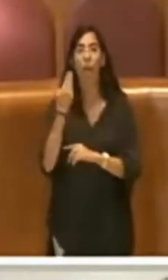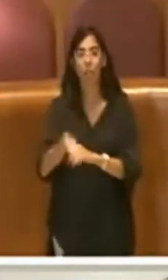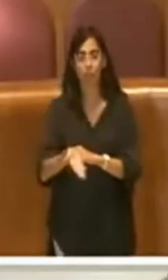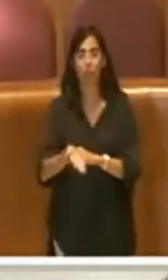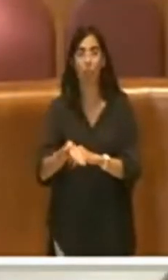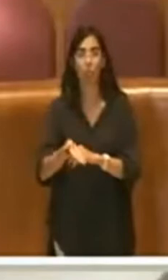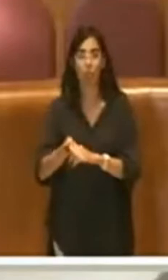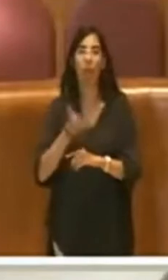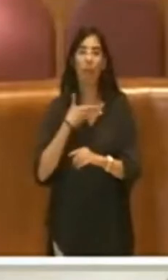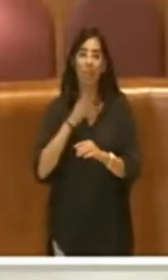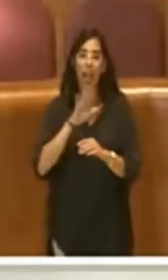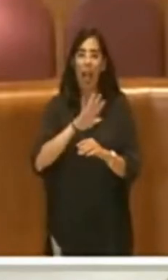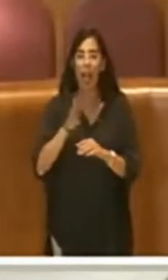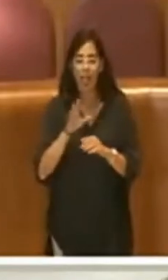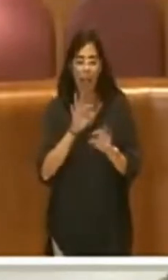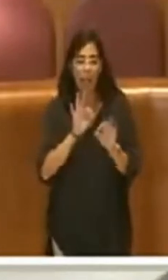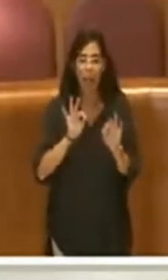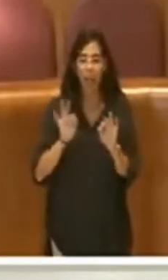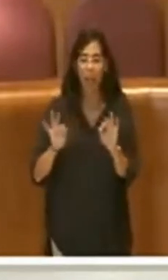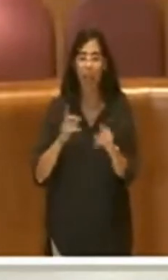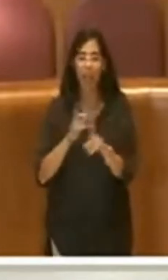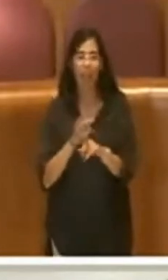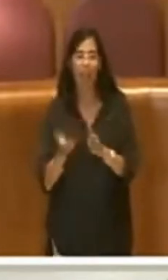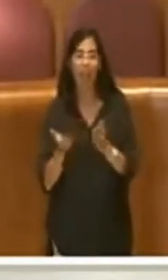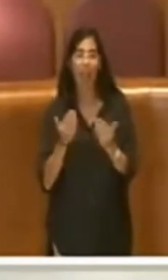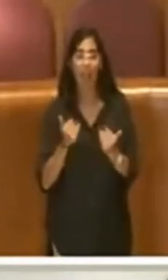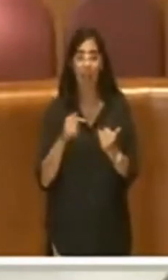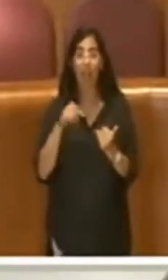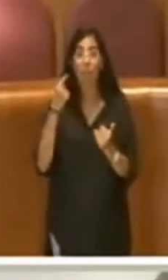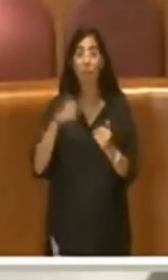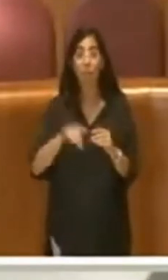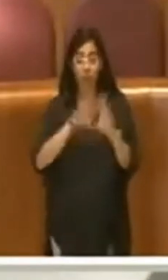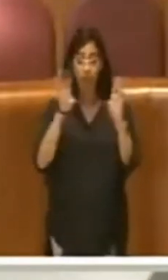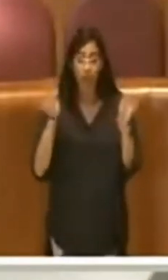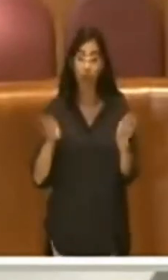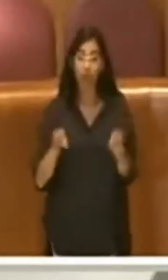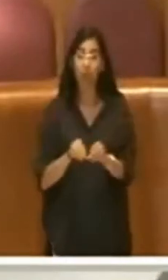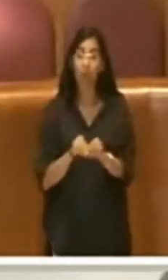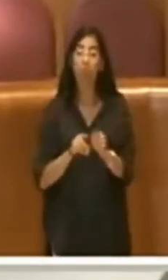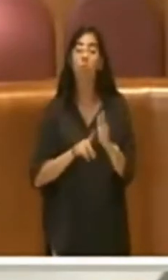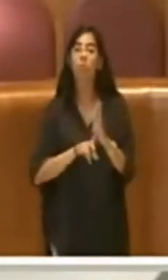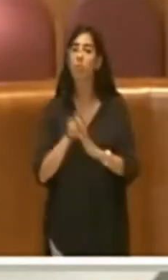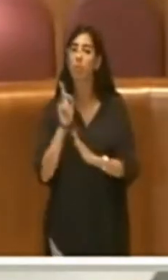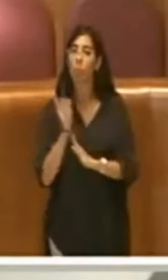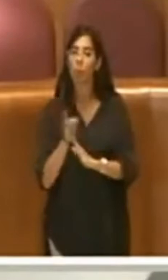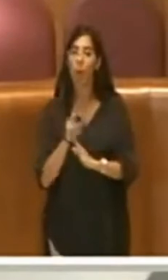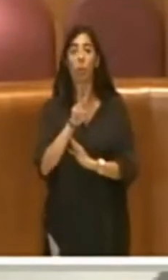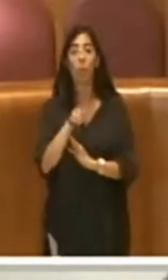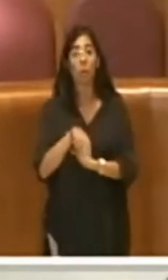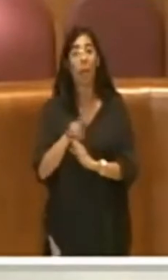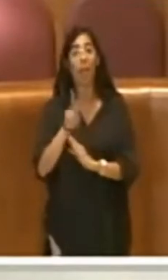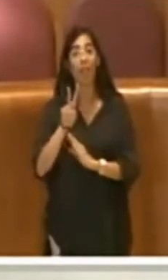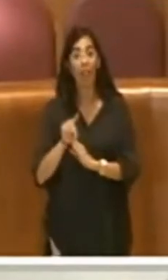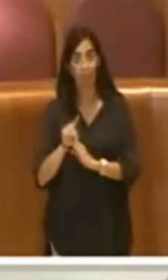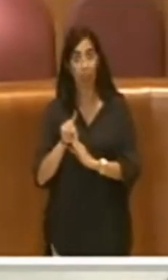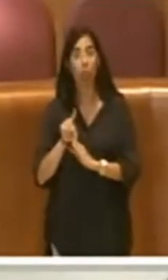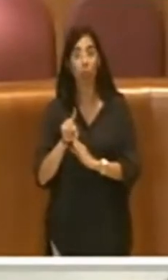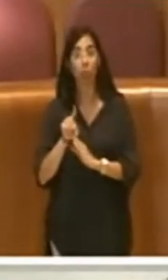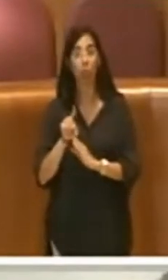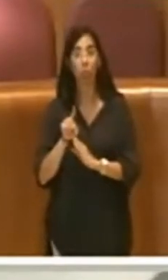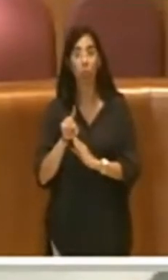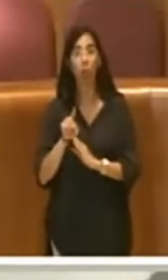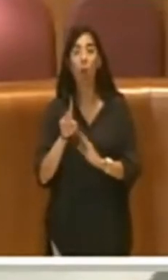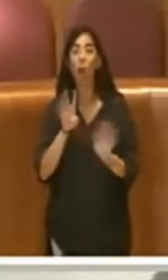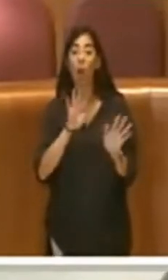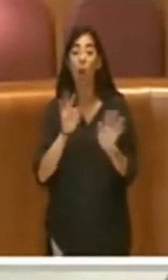stanno altri piccoli acquisti, che portano il tutto che nel 2021 noi avremo una flotta rinnovata di oltre